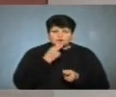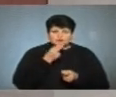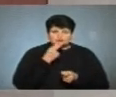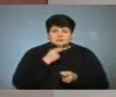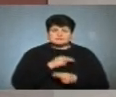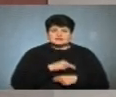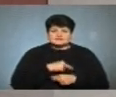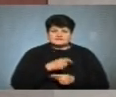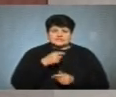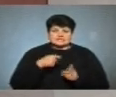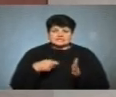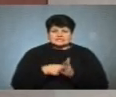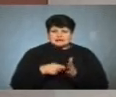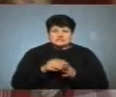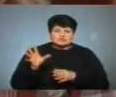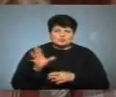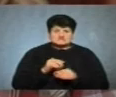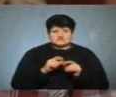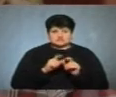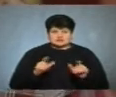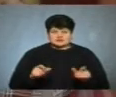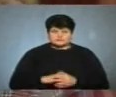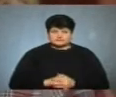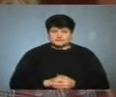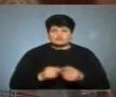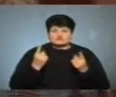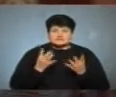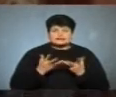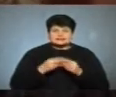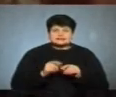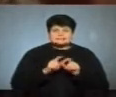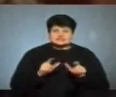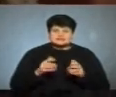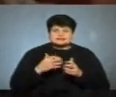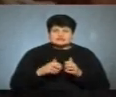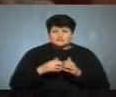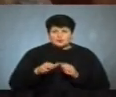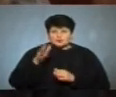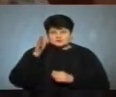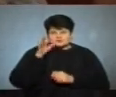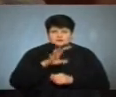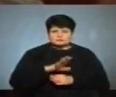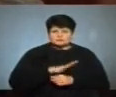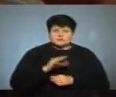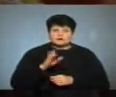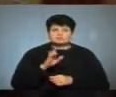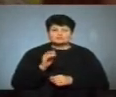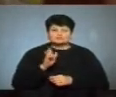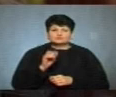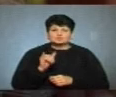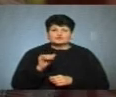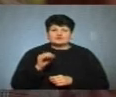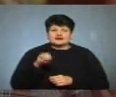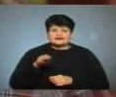працівники їдалень усіх шкіл. У великій кількості закладів загально-середньої освіти були буфети, де